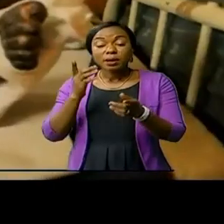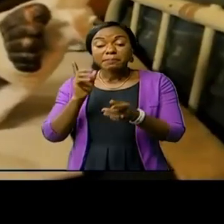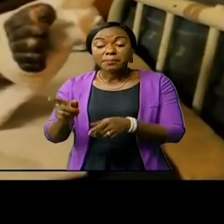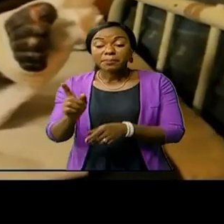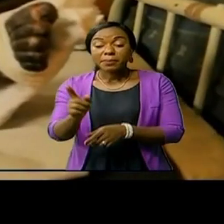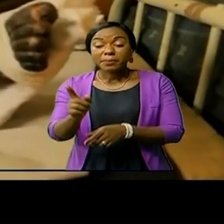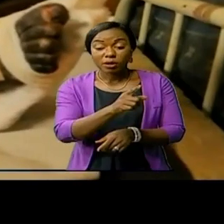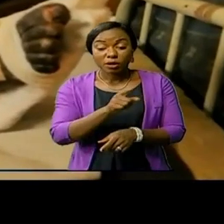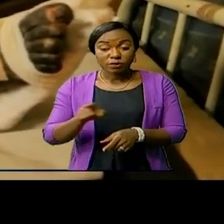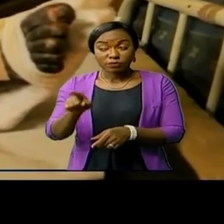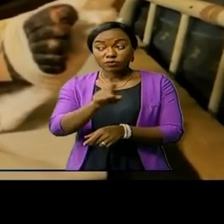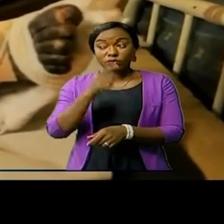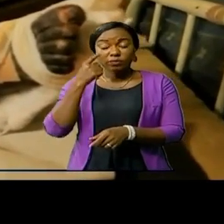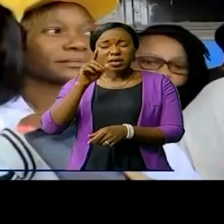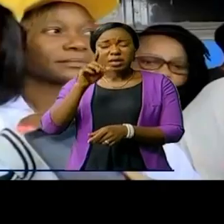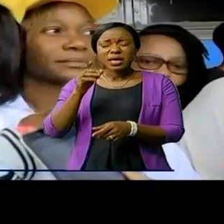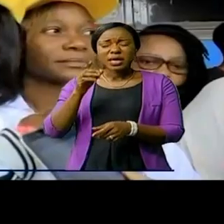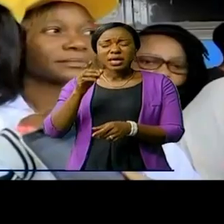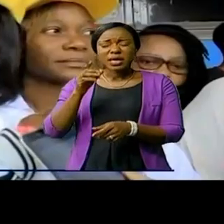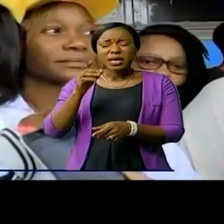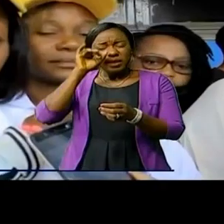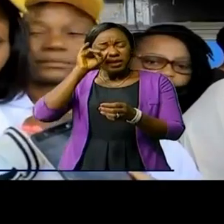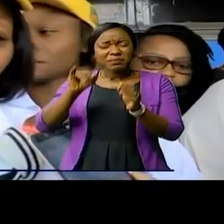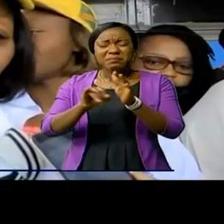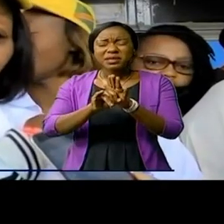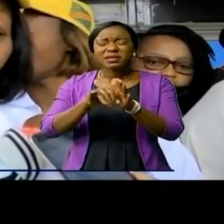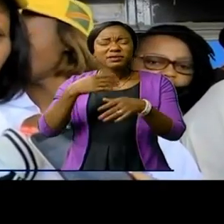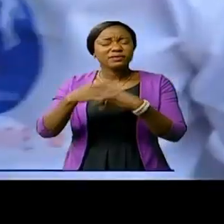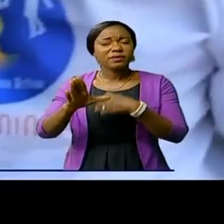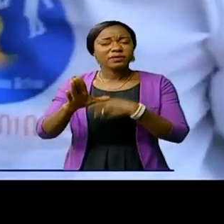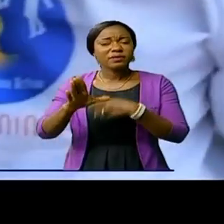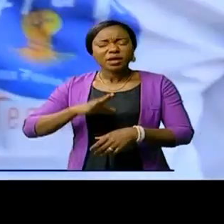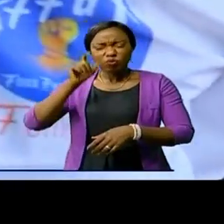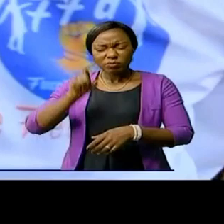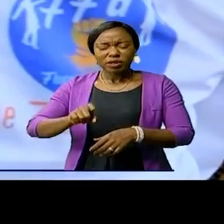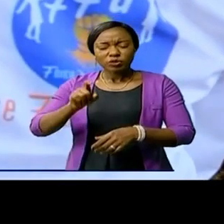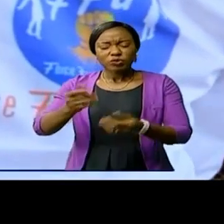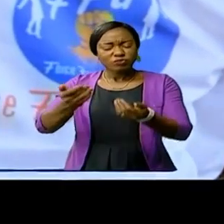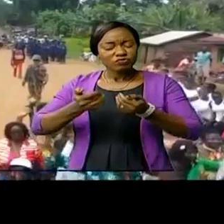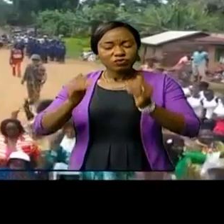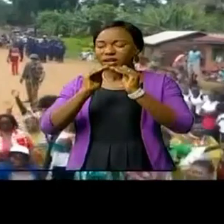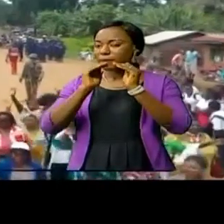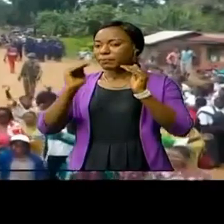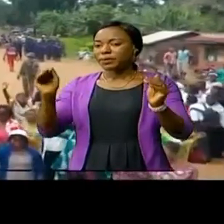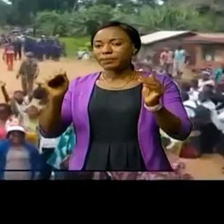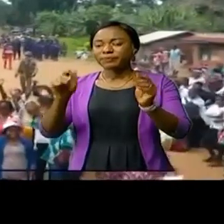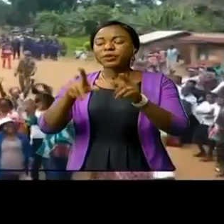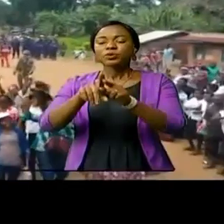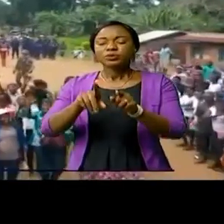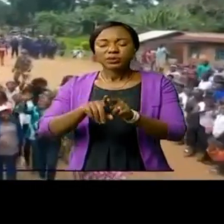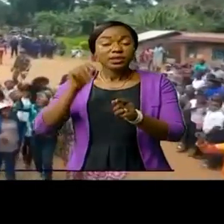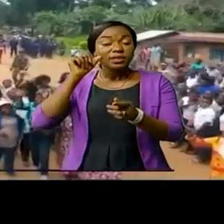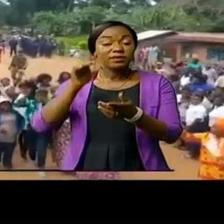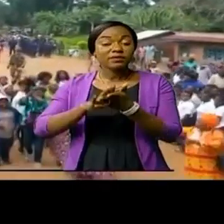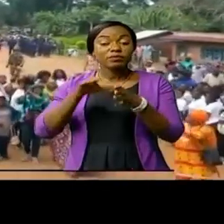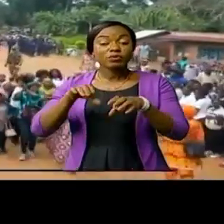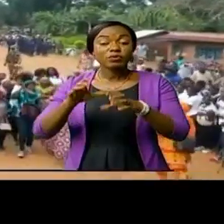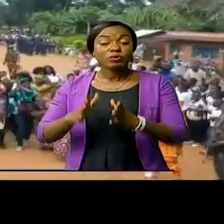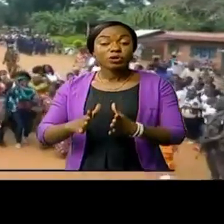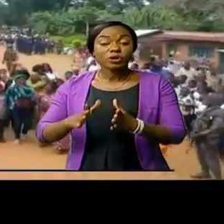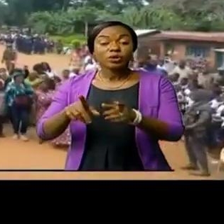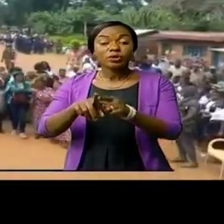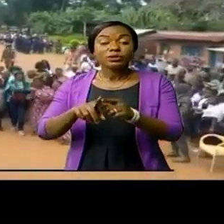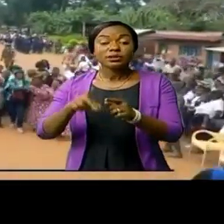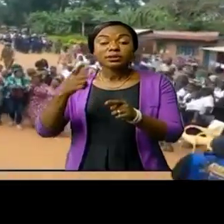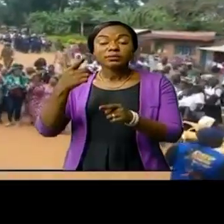qu'on voie ces images qui font mal, et qu'on comprenne vraiment qu'il nous faut la paix. Signe à l'enquête, ces femmes leaders de la RDC ont effectué ce